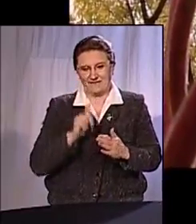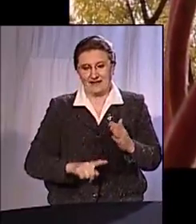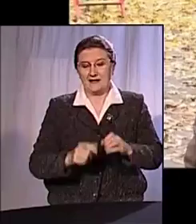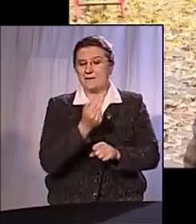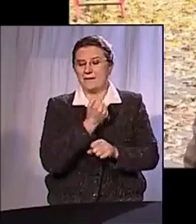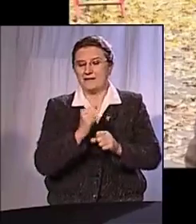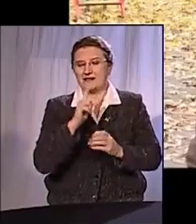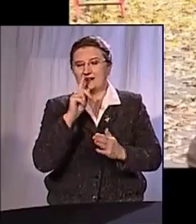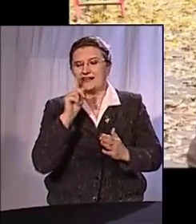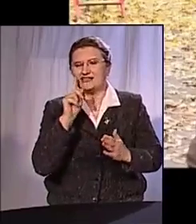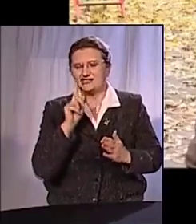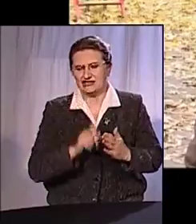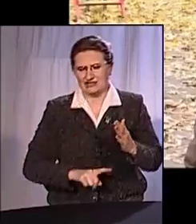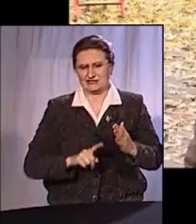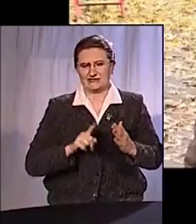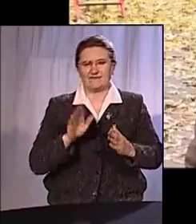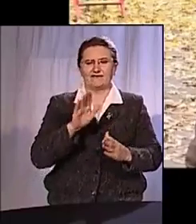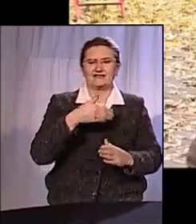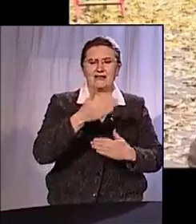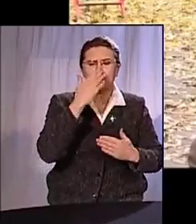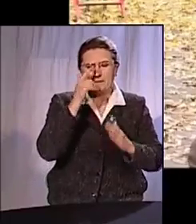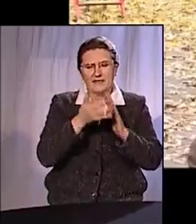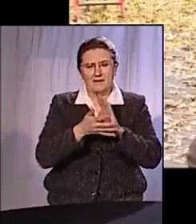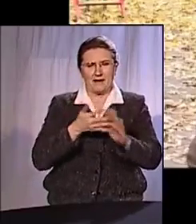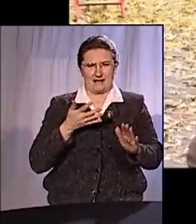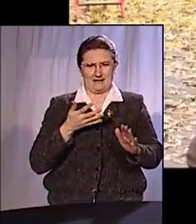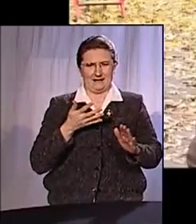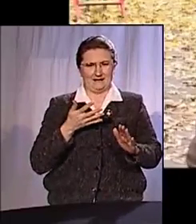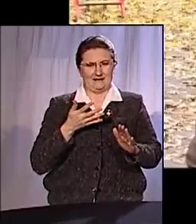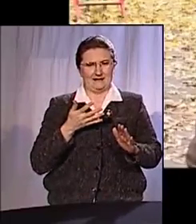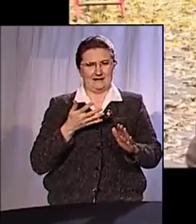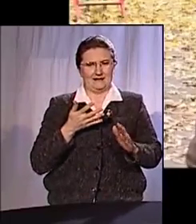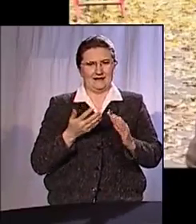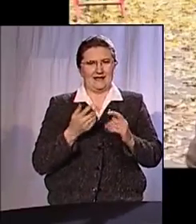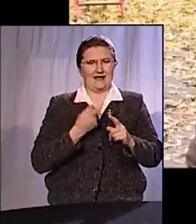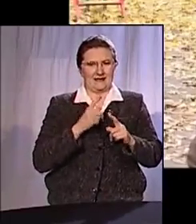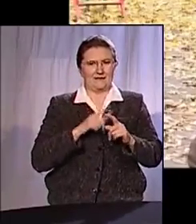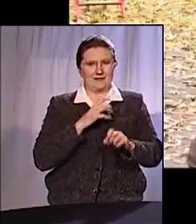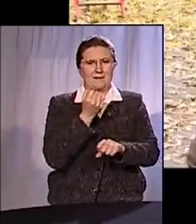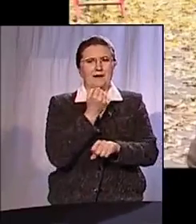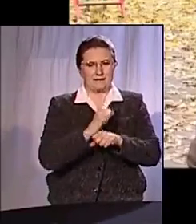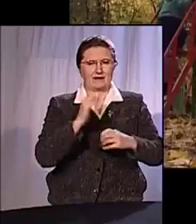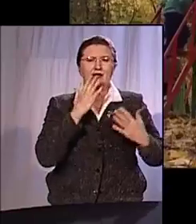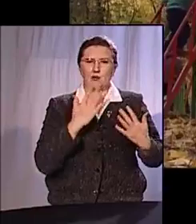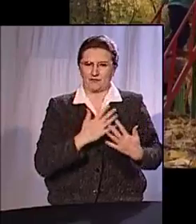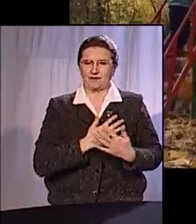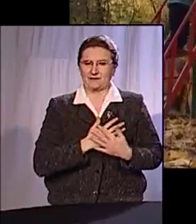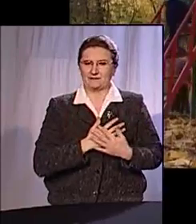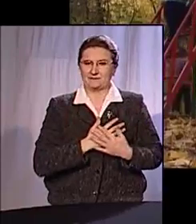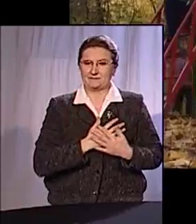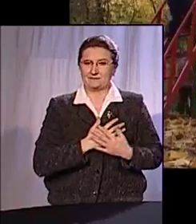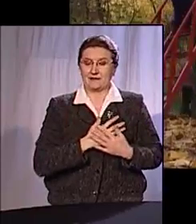победа надежды, взаимопонимания и поддержки. В конце концов, это была победа любви. Но если